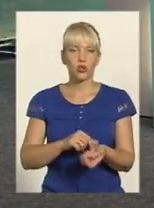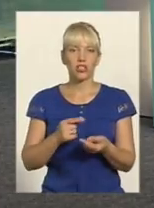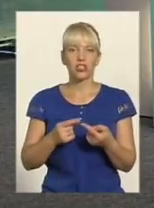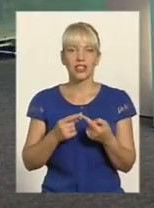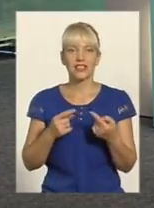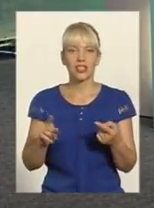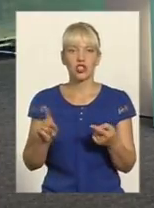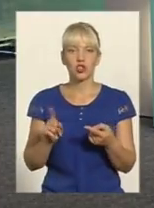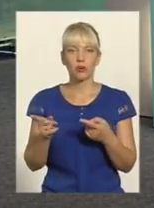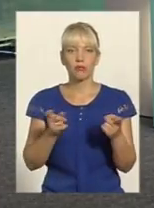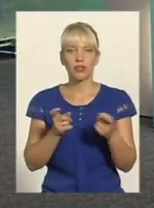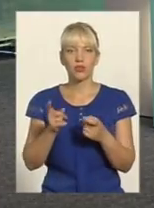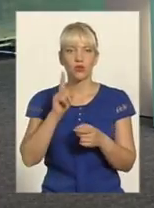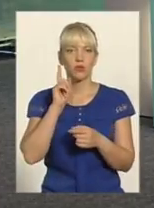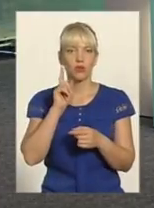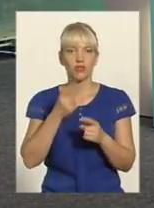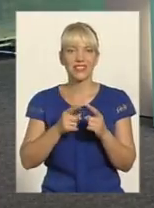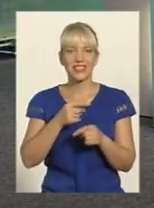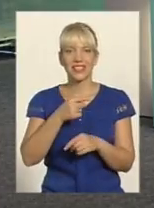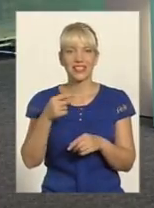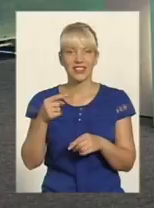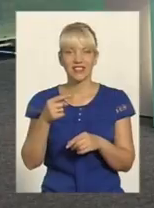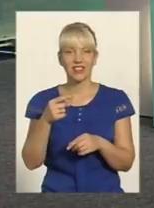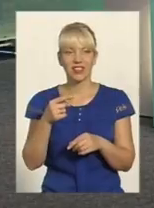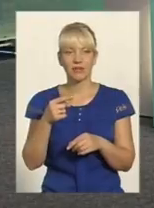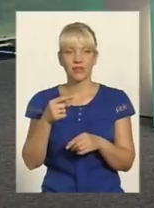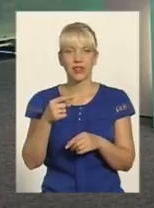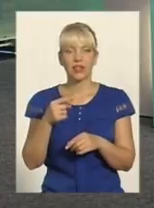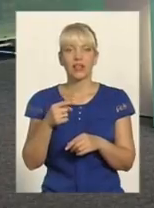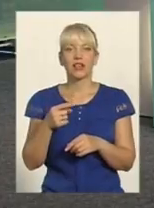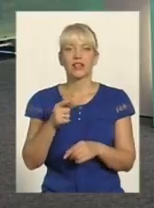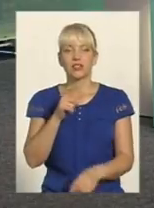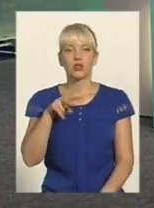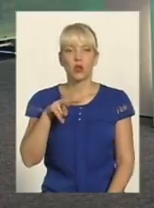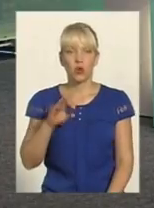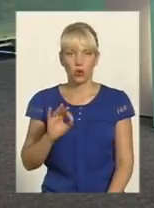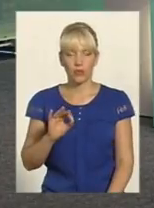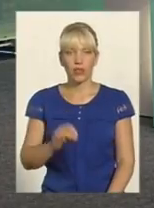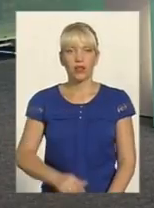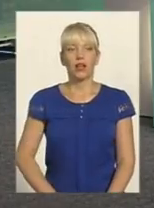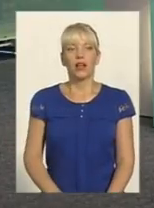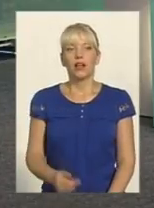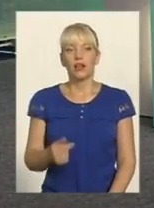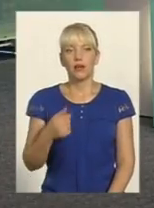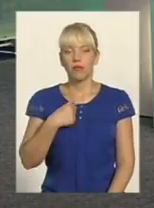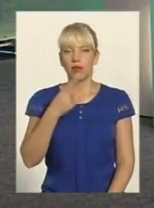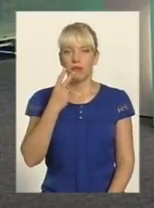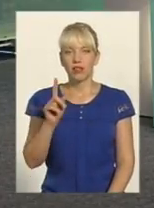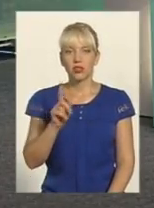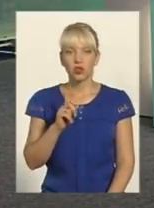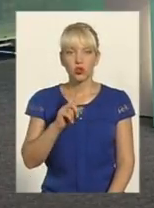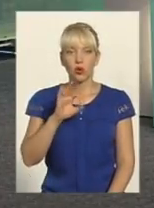в це негативне явище, це негативне зло Тому ми бачимо, що опівна наркоманія себе відживає